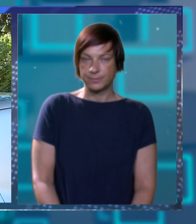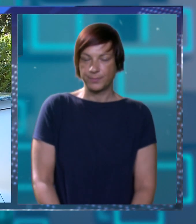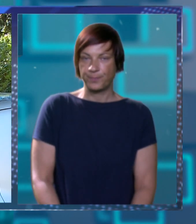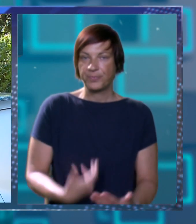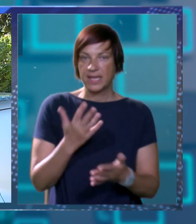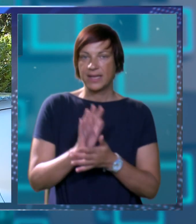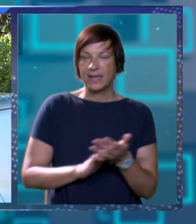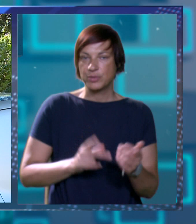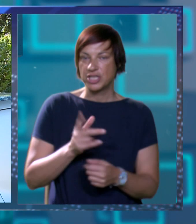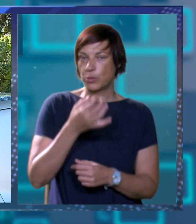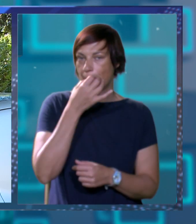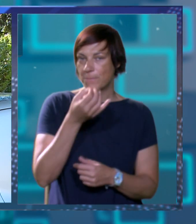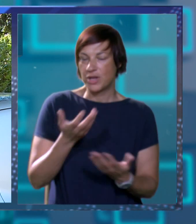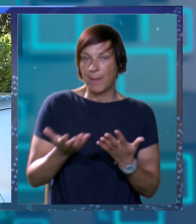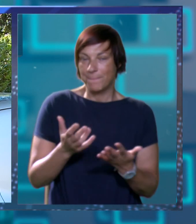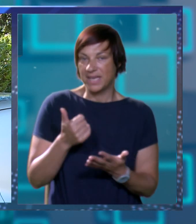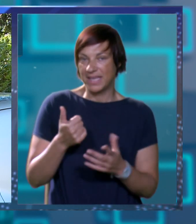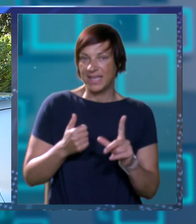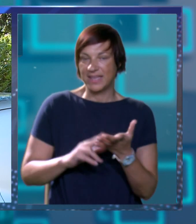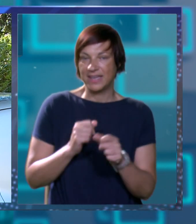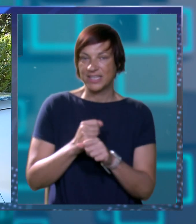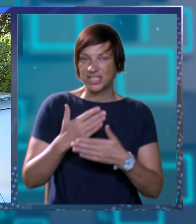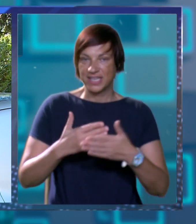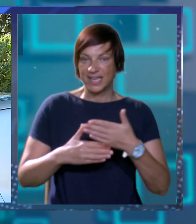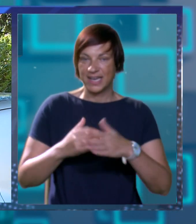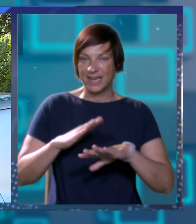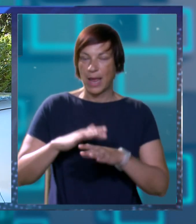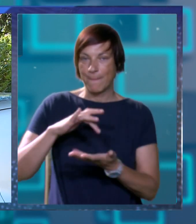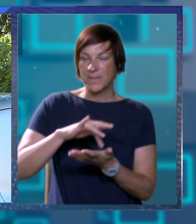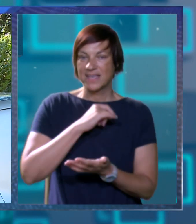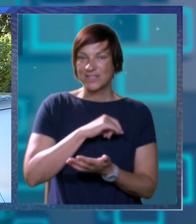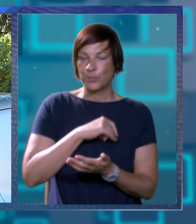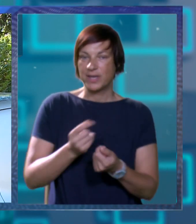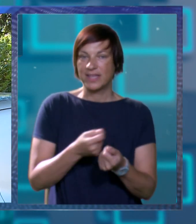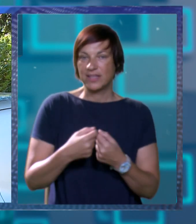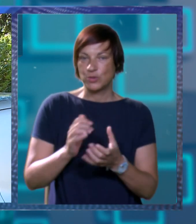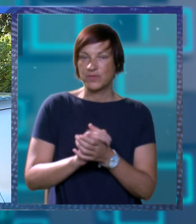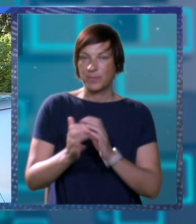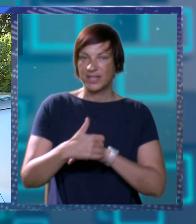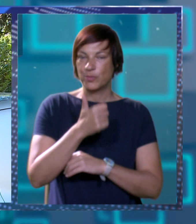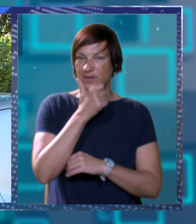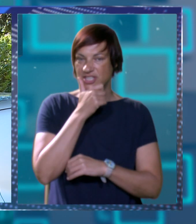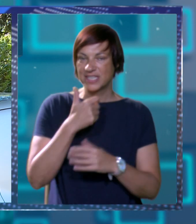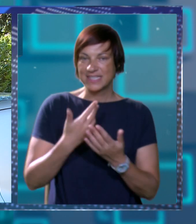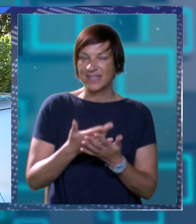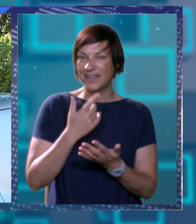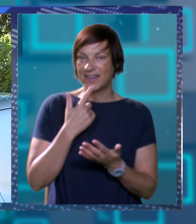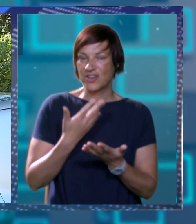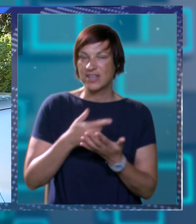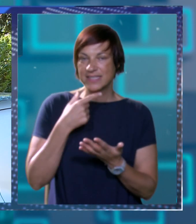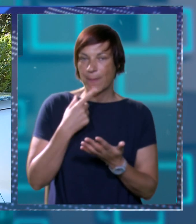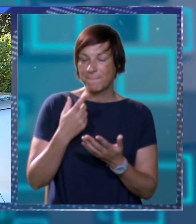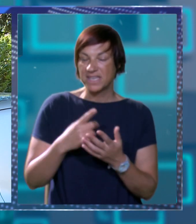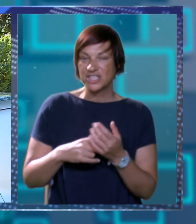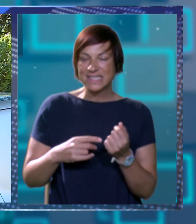Na početku moram pitat odakle jedan inženik građevine na mjestu predsjednika društva prijatelja Dubrovačke starine koja se tu